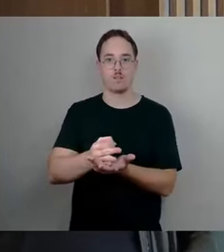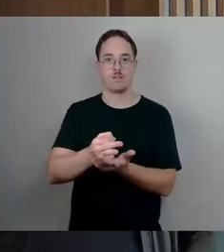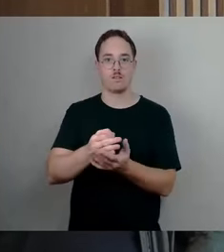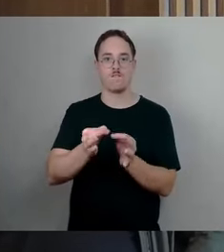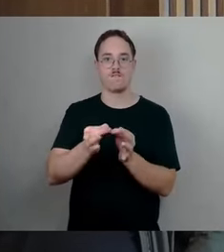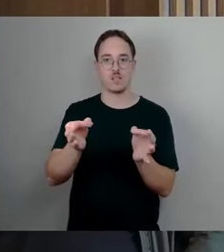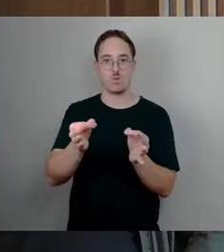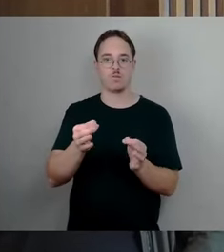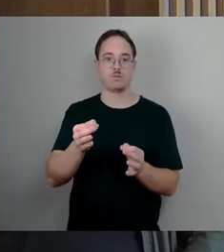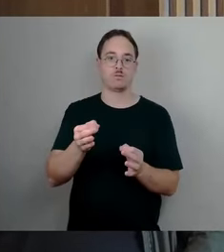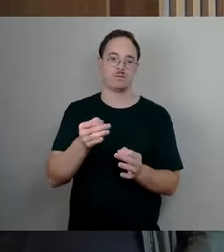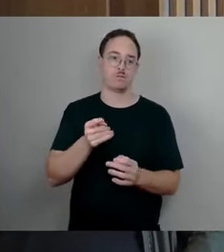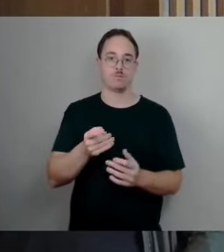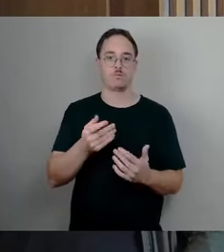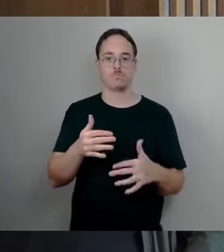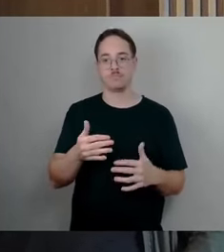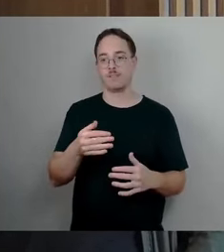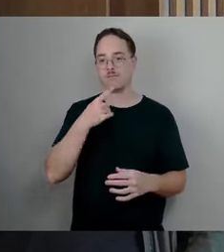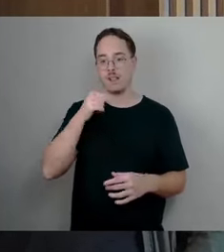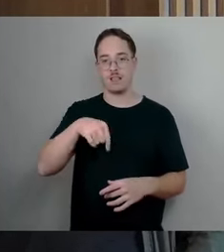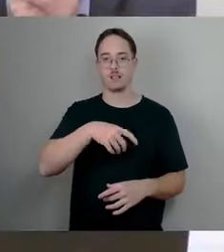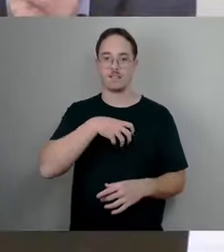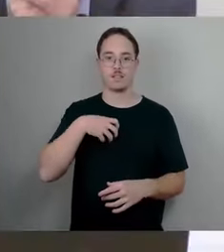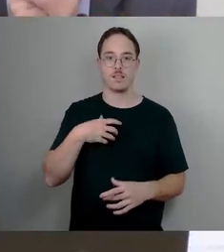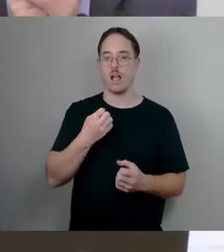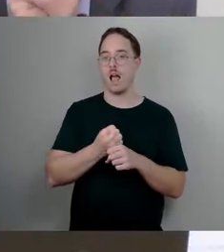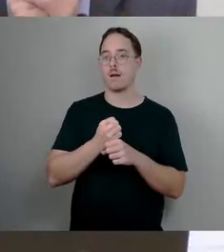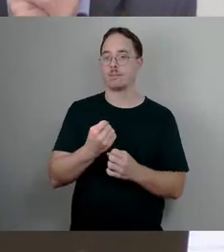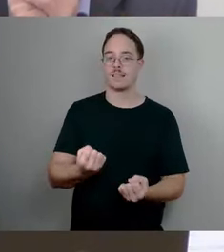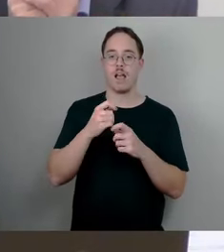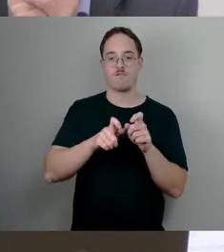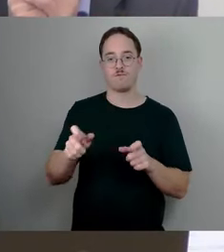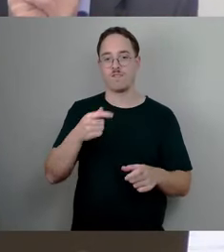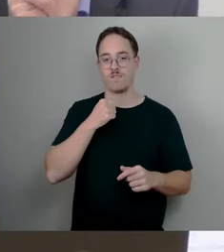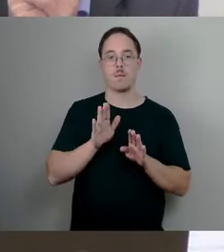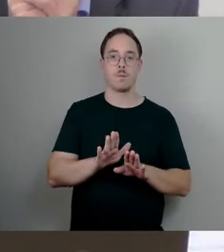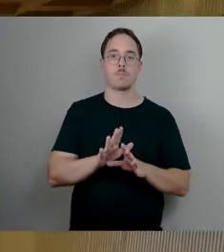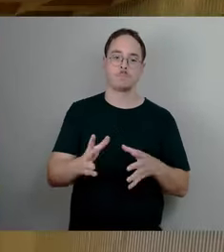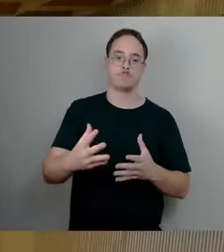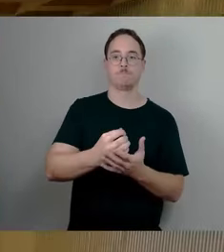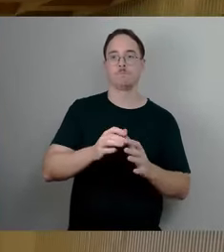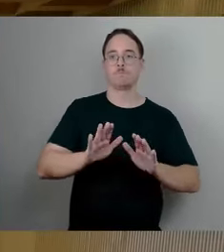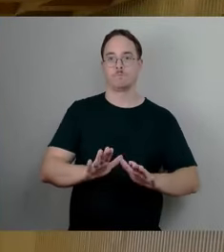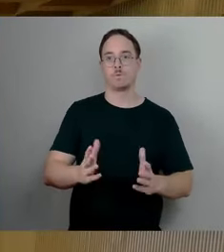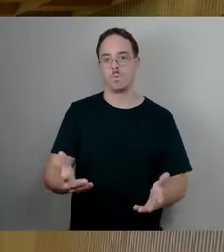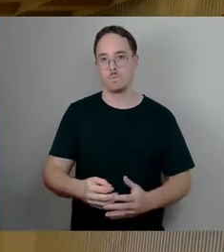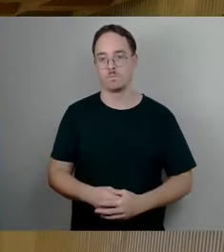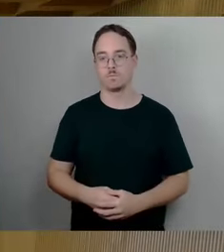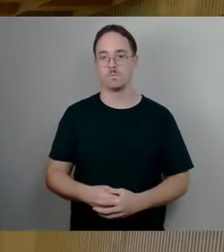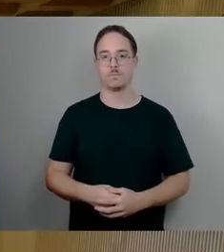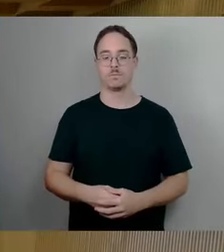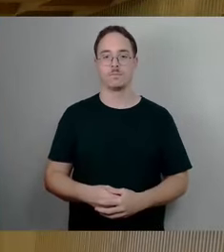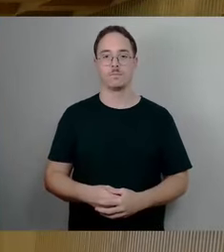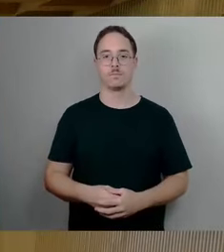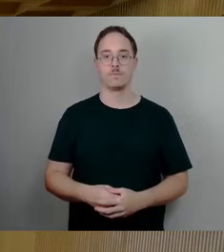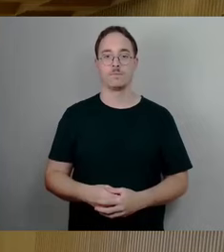zu halten und zu gewinnen. Vielen Dank. Herr Kollege Thunhause wird Aufklärung übernehmen. Ja, sehr geehrte Frau Vorwieser, ich